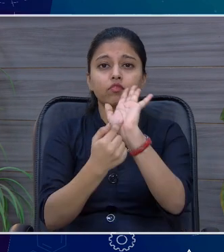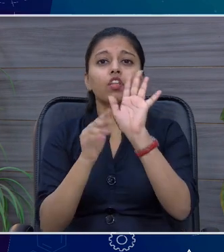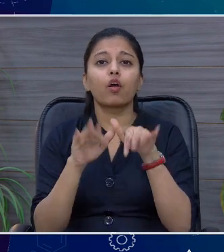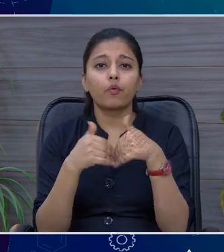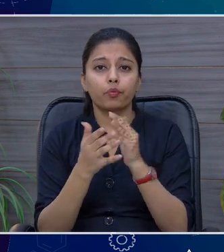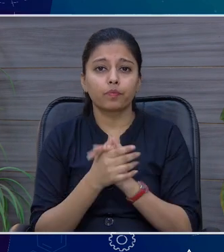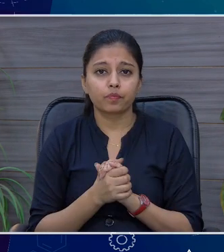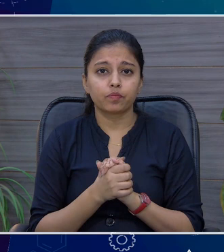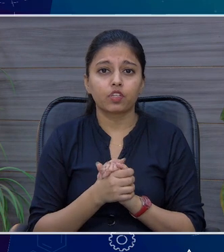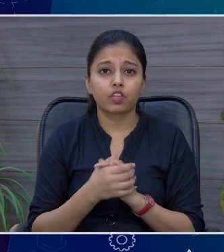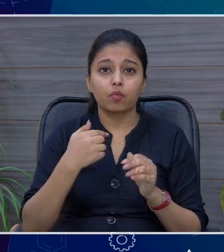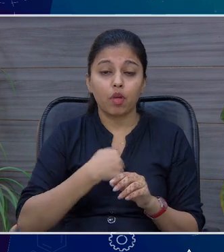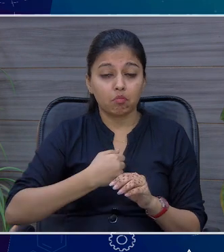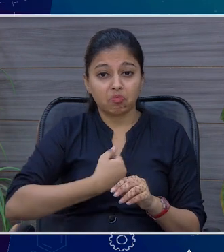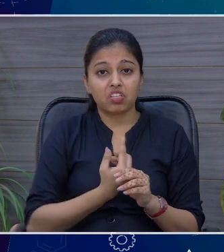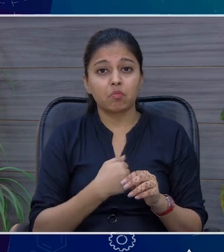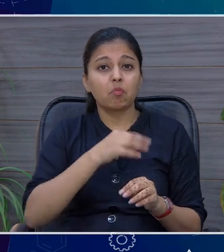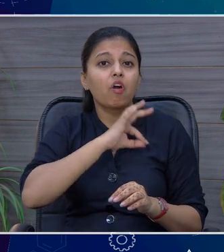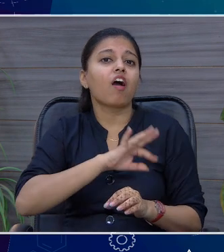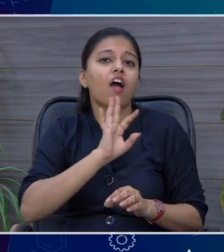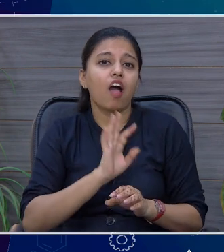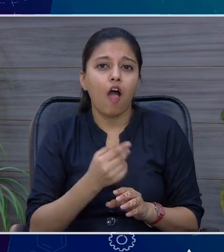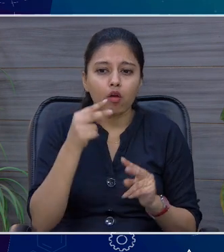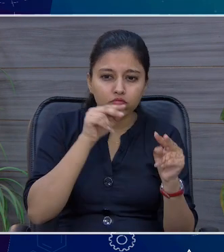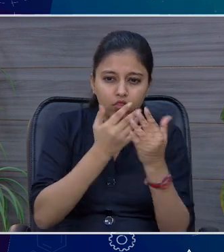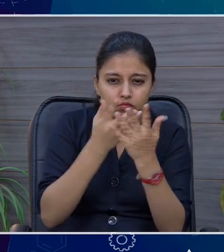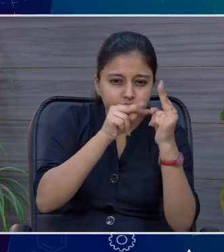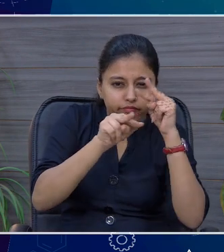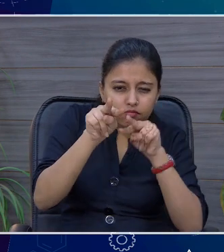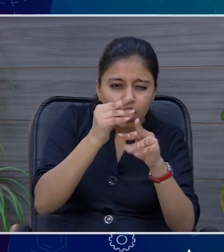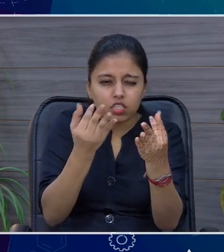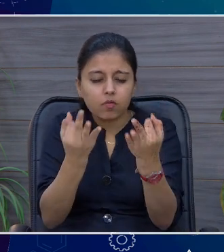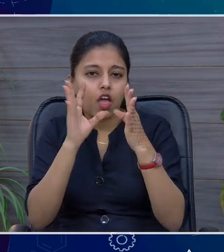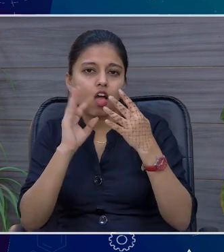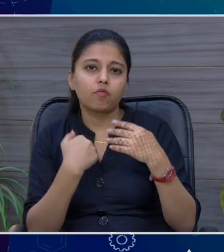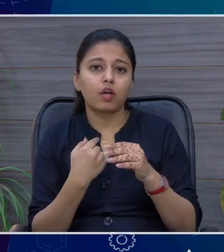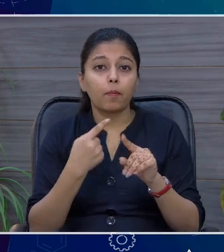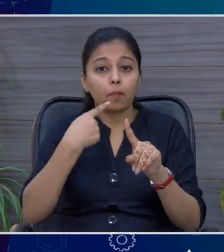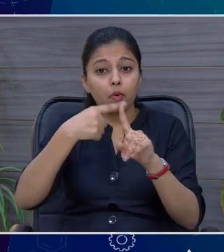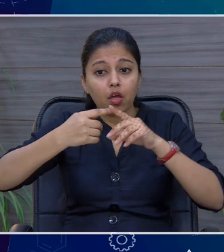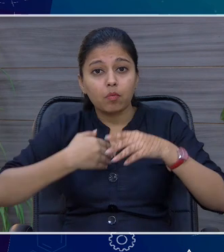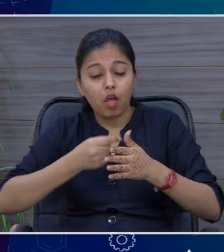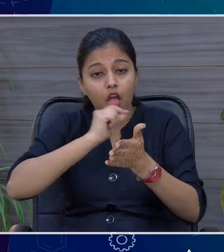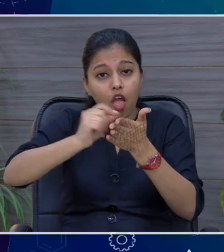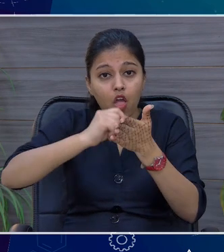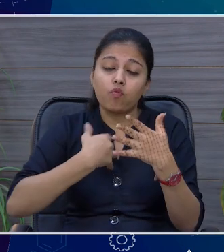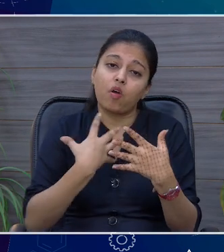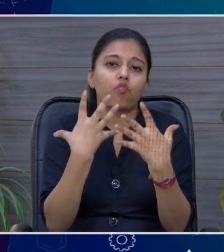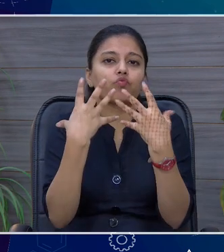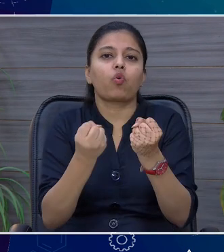हूं तो मेरे पास advantage था चीजों को अलग नजरी से देखने का और मेरे पास challenge था कि मैं उसको लिख कर दिखाना पड़ेगा मुझे